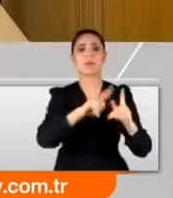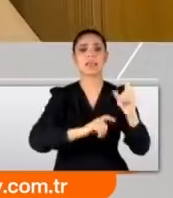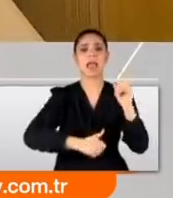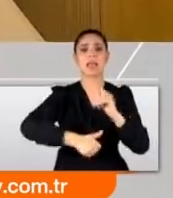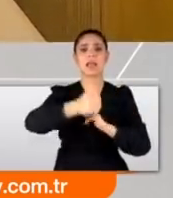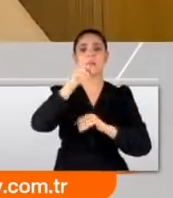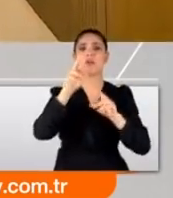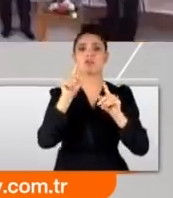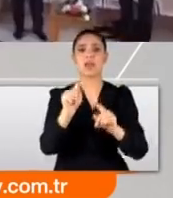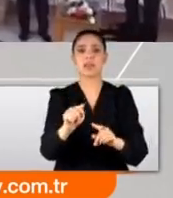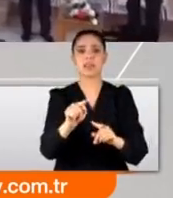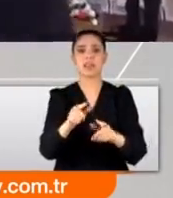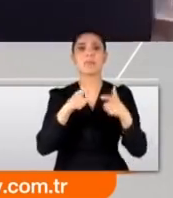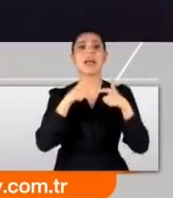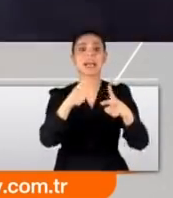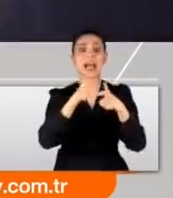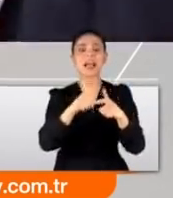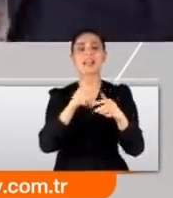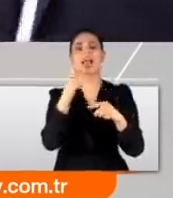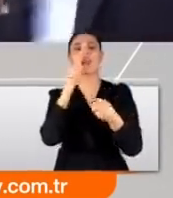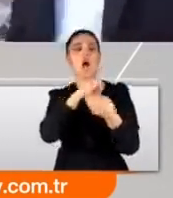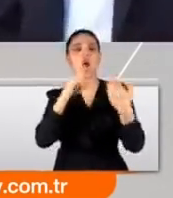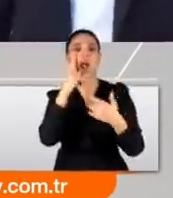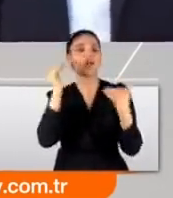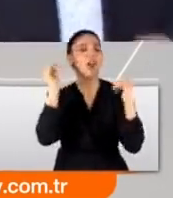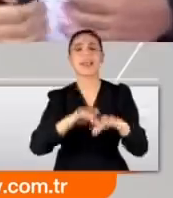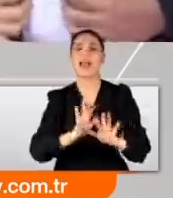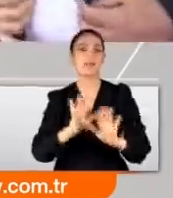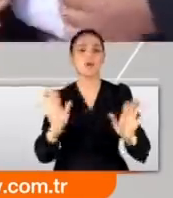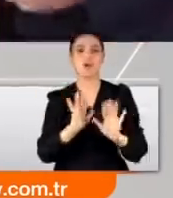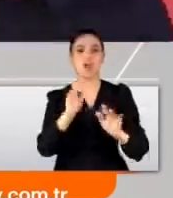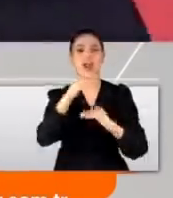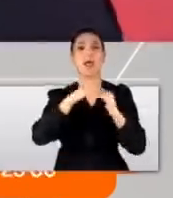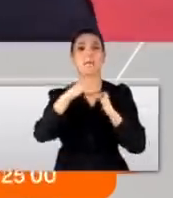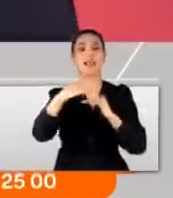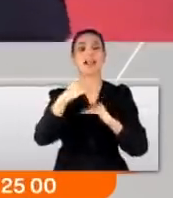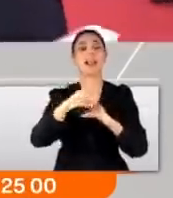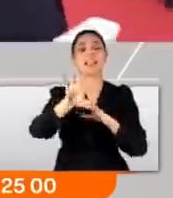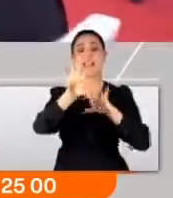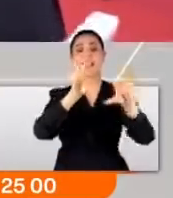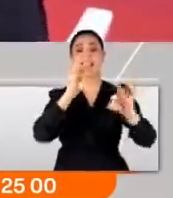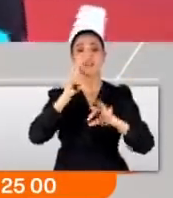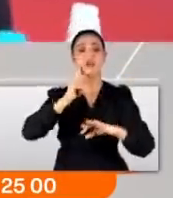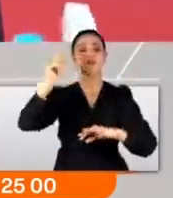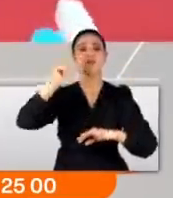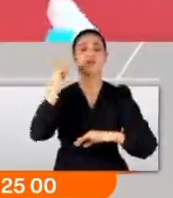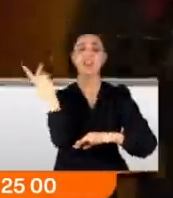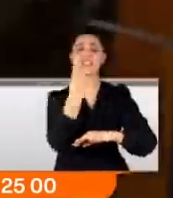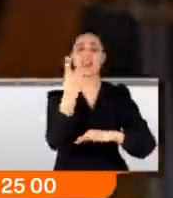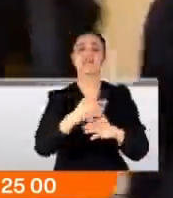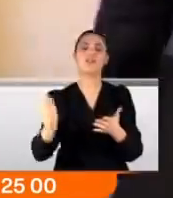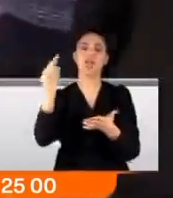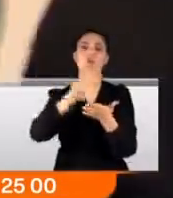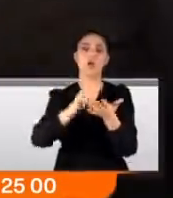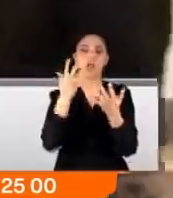başkanları gibi kasetle gidip kasetle gelmiyor. Milletin seçtiği cumhurbaşkanı tarafından atanıyor.